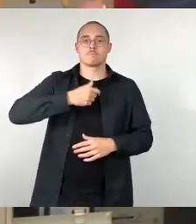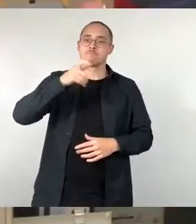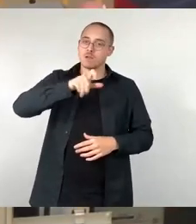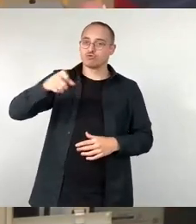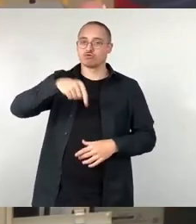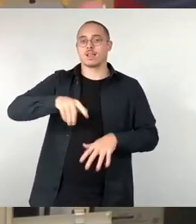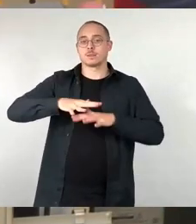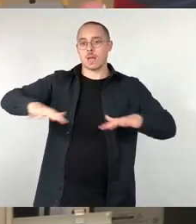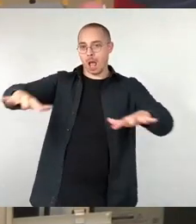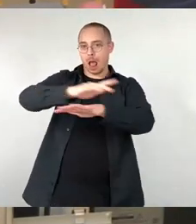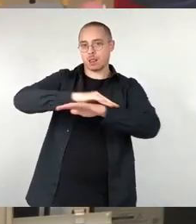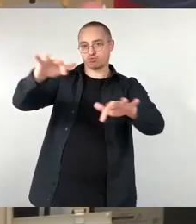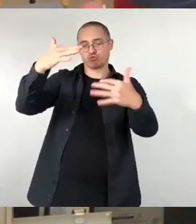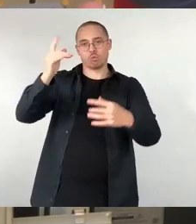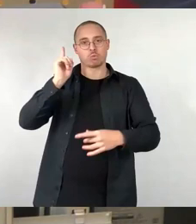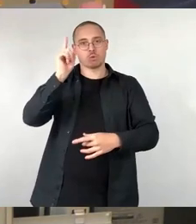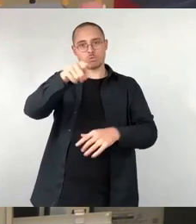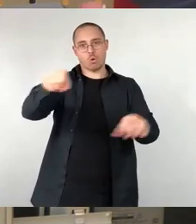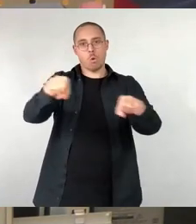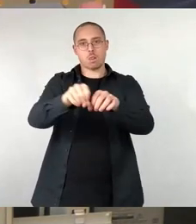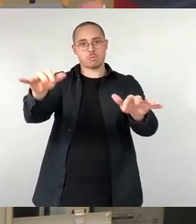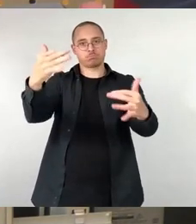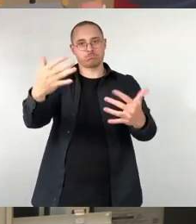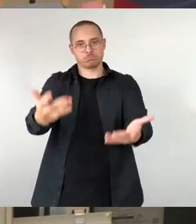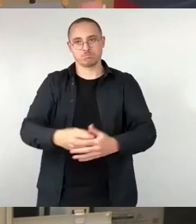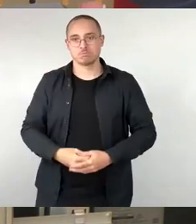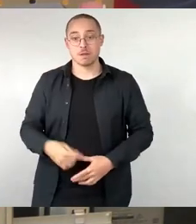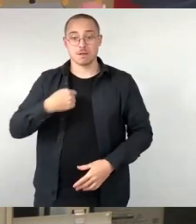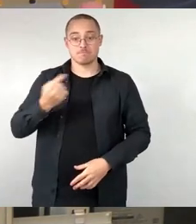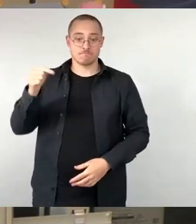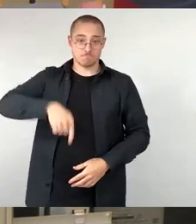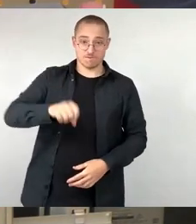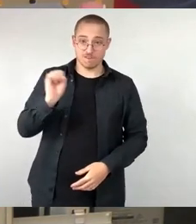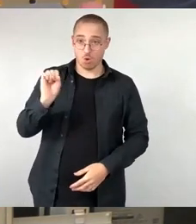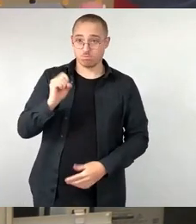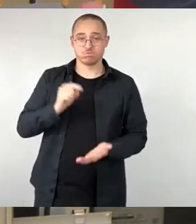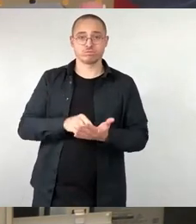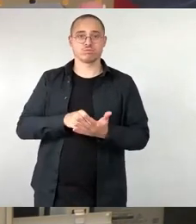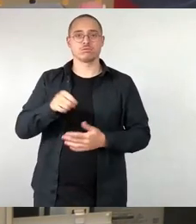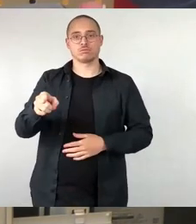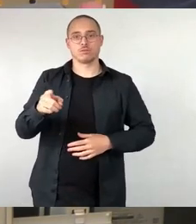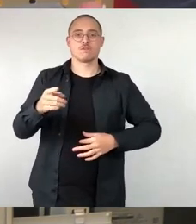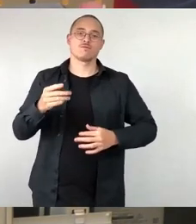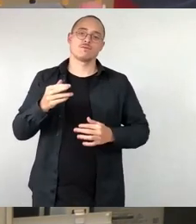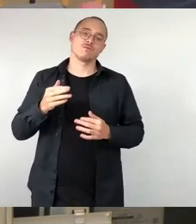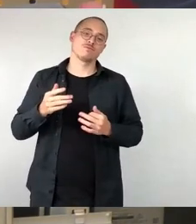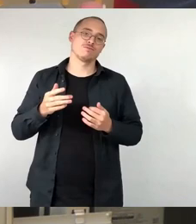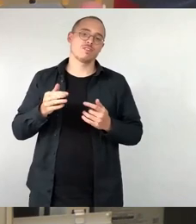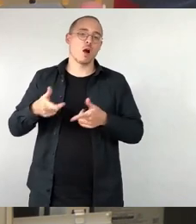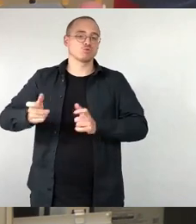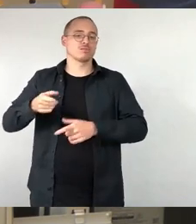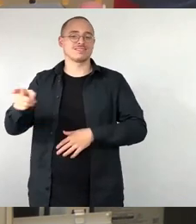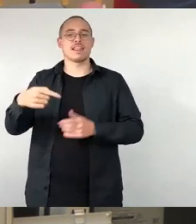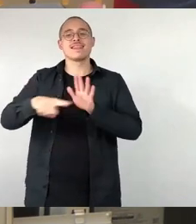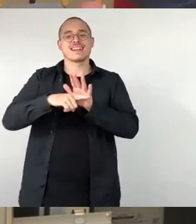warum bin ich jetzt hier vorne technisch gesehen, weil der federführende Ausschuss ein negatives Votum gemacht hat und